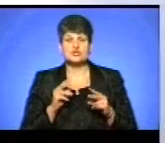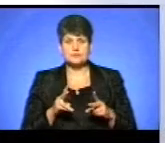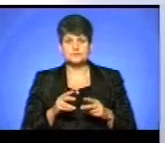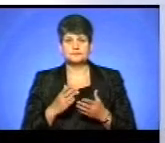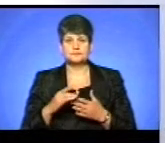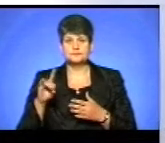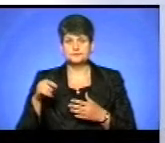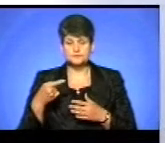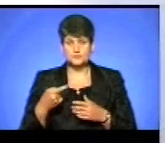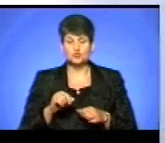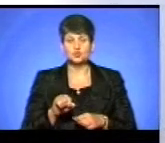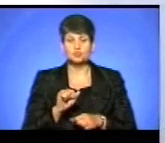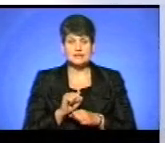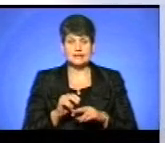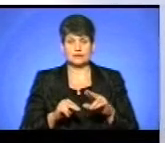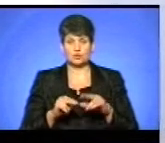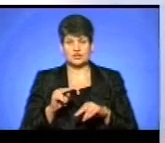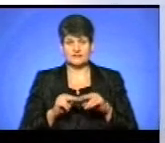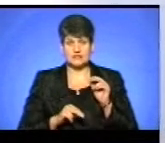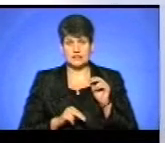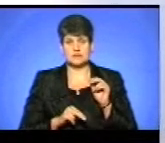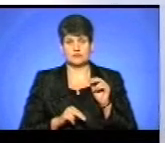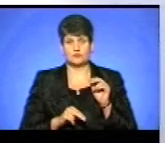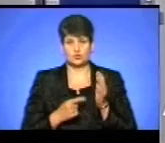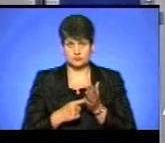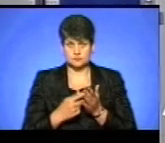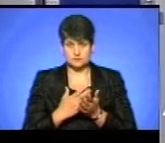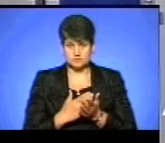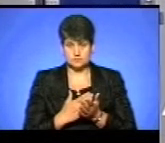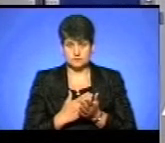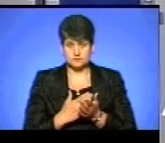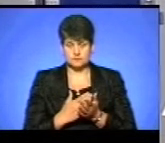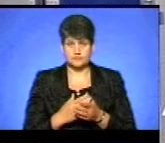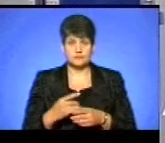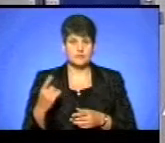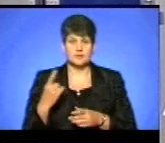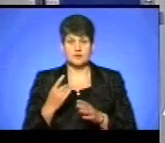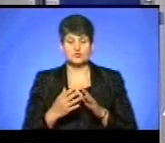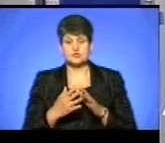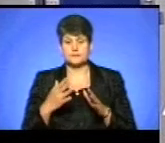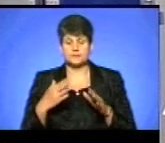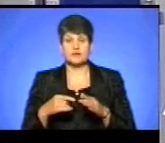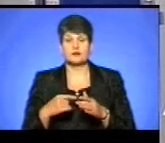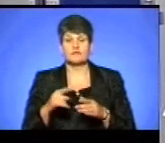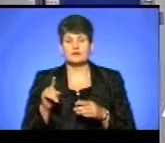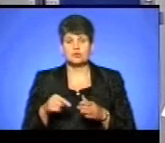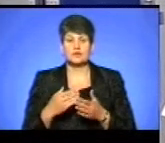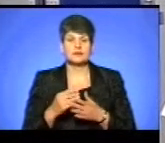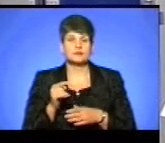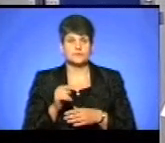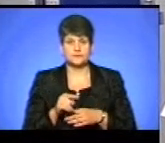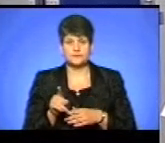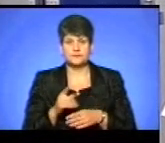вимога зупинити будівництво у парку національного відродження? Перш за все, вимога обґрунтована тим, що громада